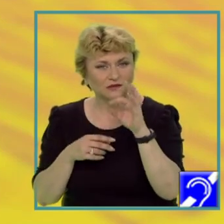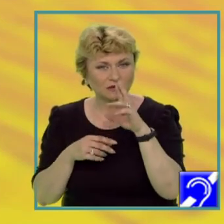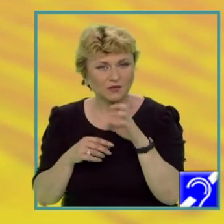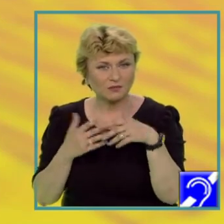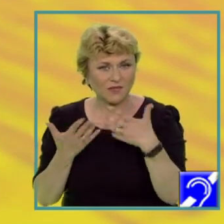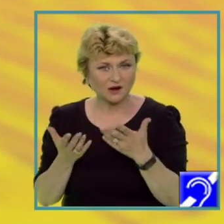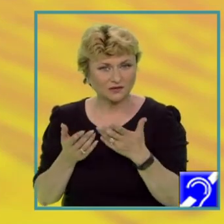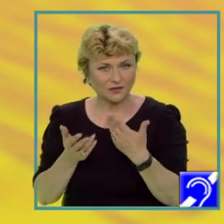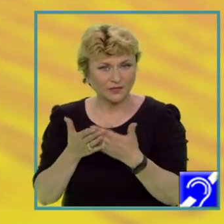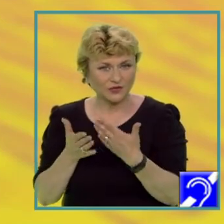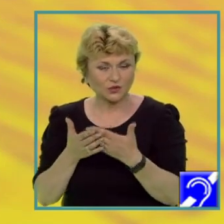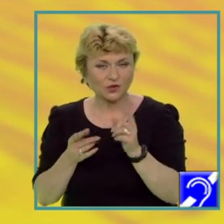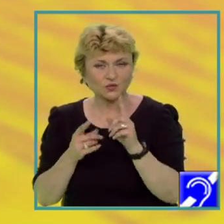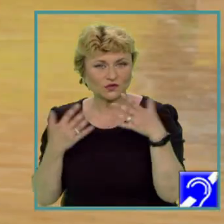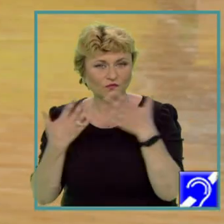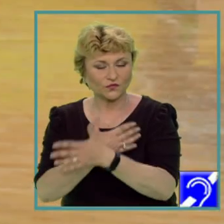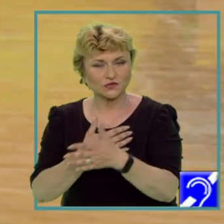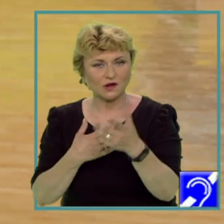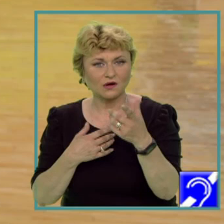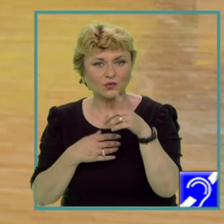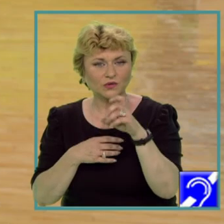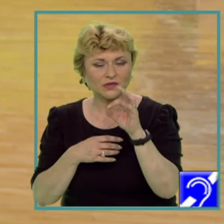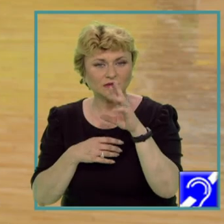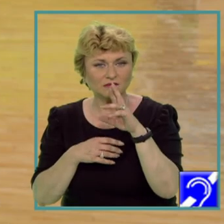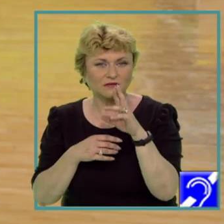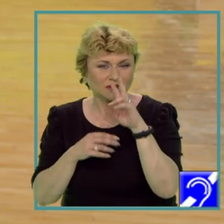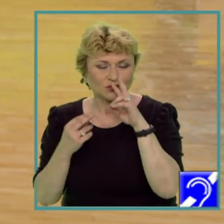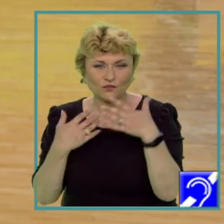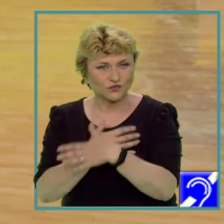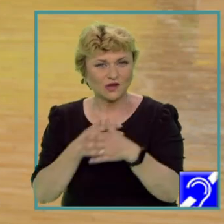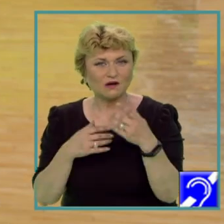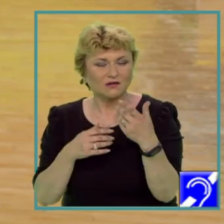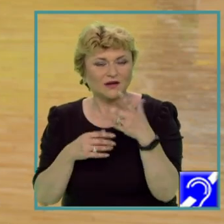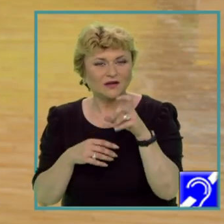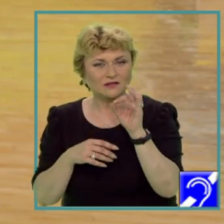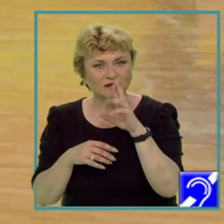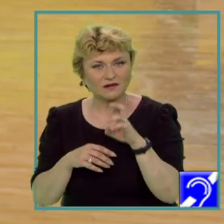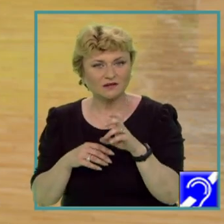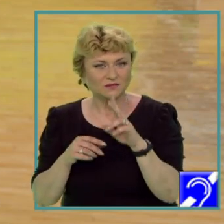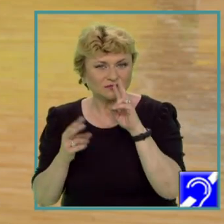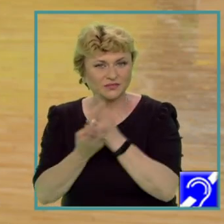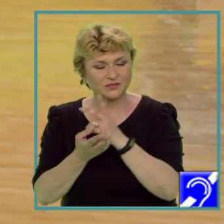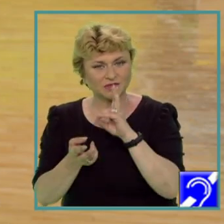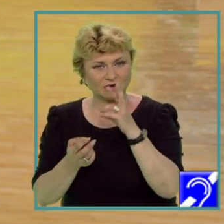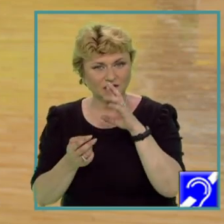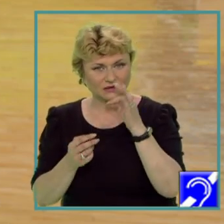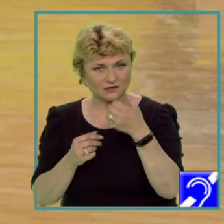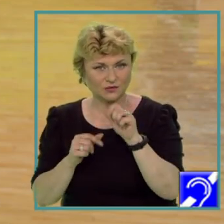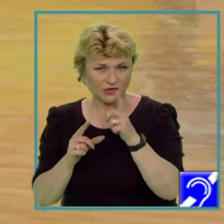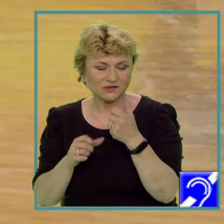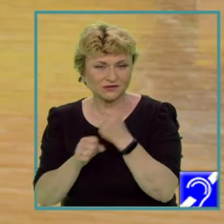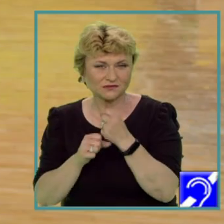țările notate pe hartă cu litere mari. Și o să vă dau un exemplu de răspuns care poate să inducă în eroare